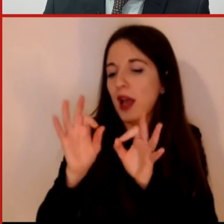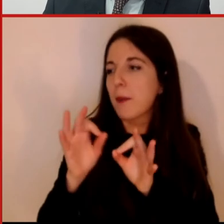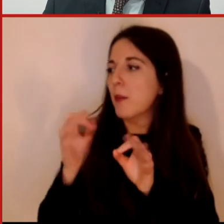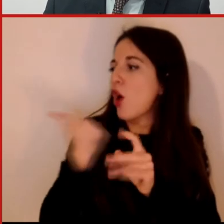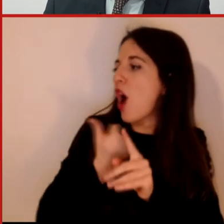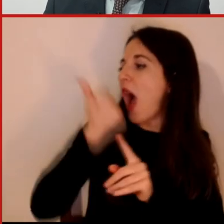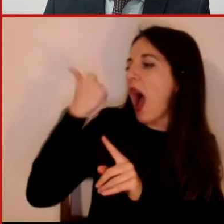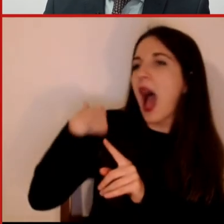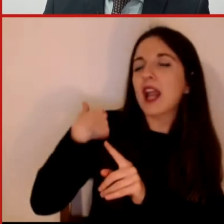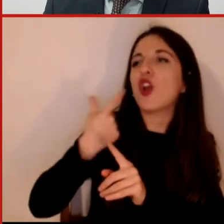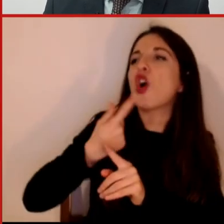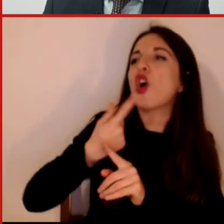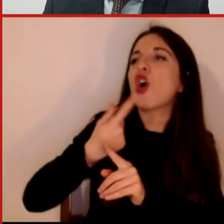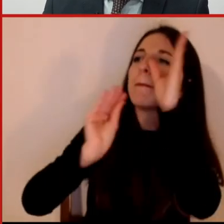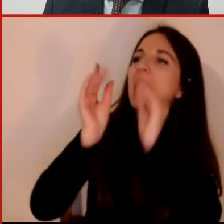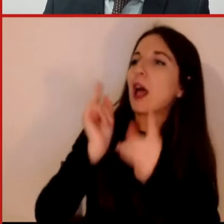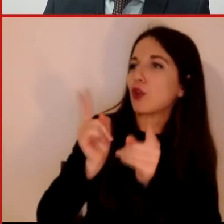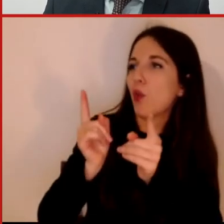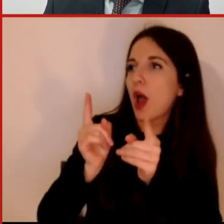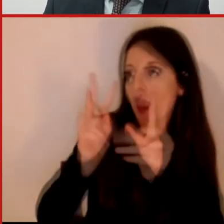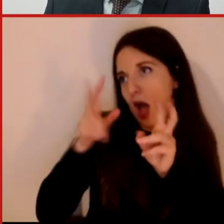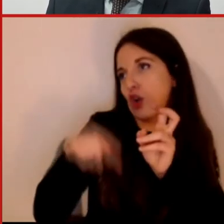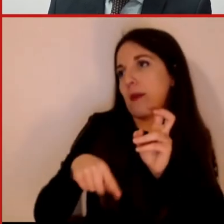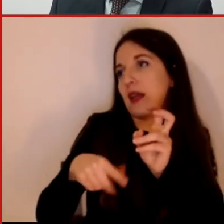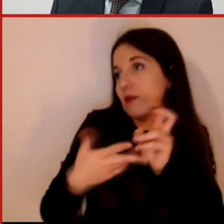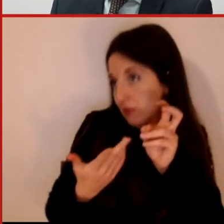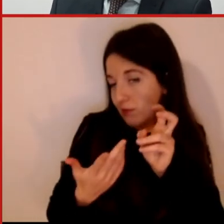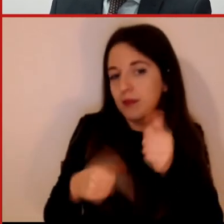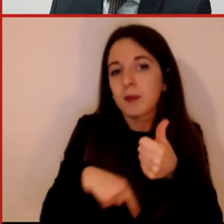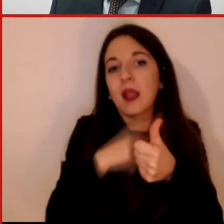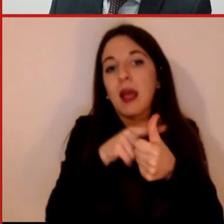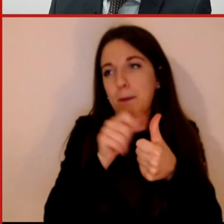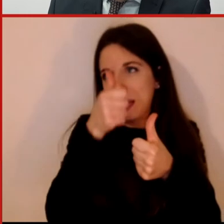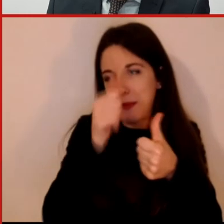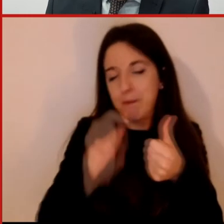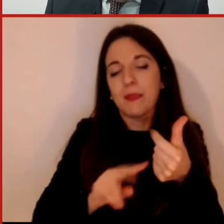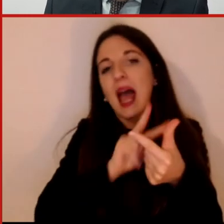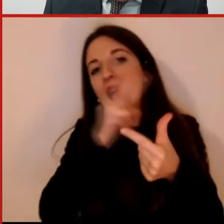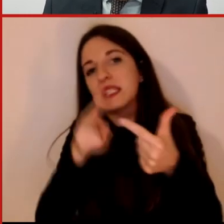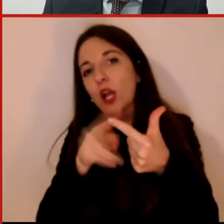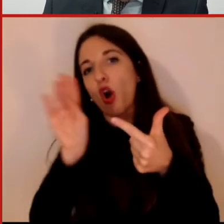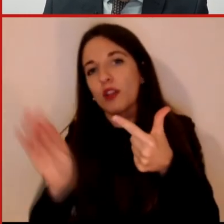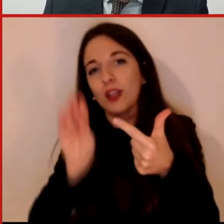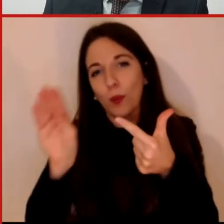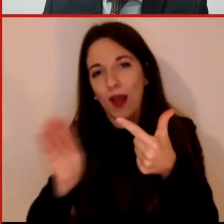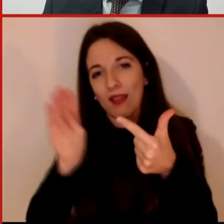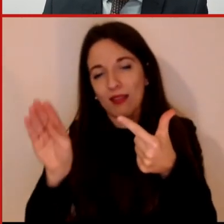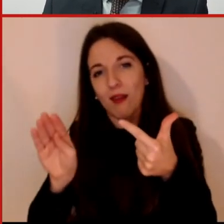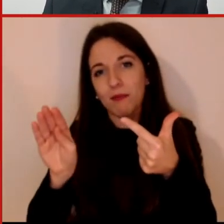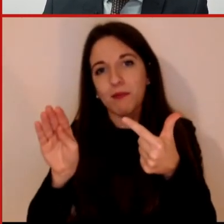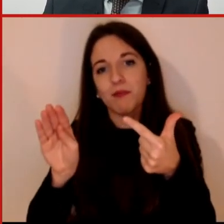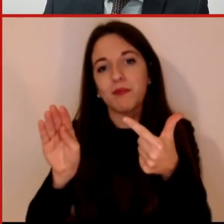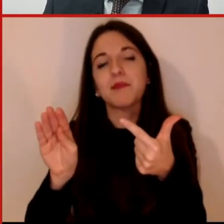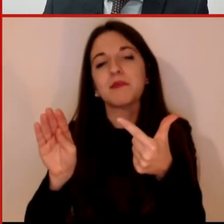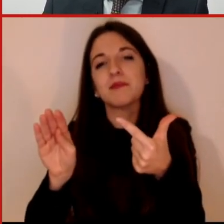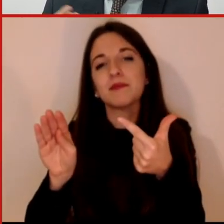2020. 20. Strettamente legata a questa c'è anche un'altra domanda in cui ci